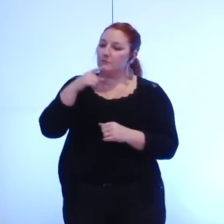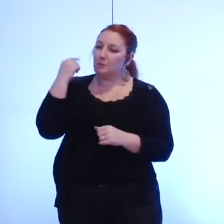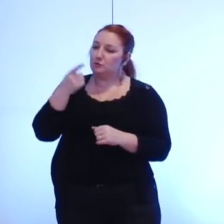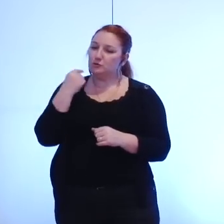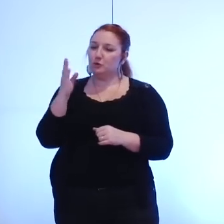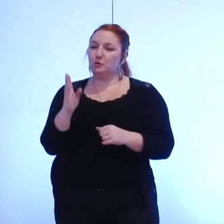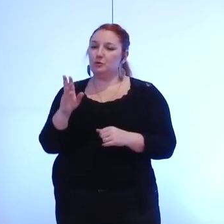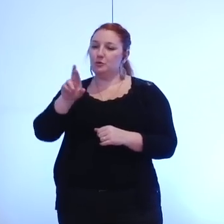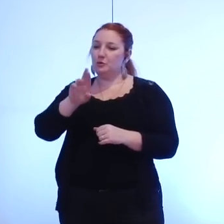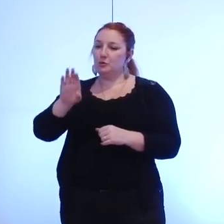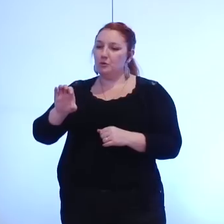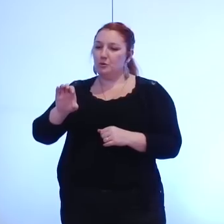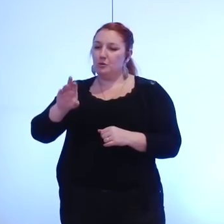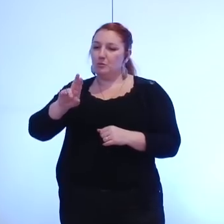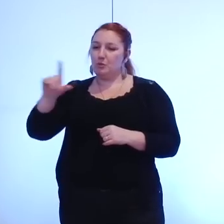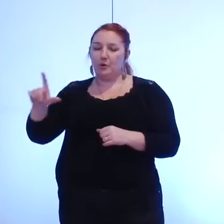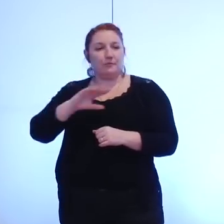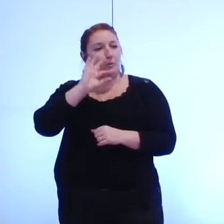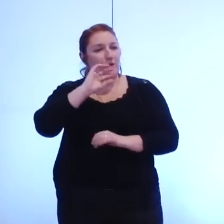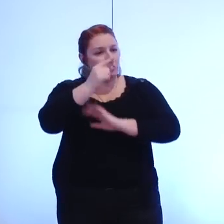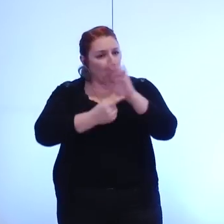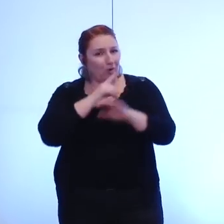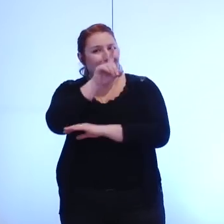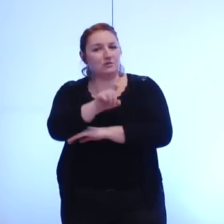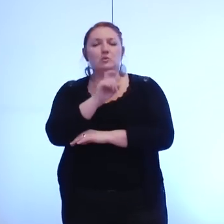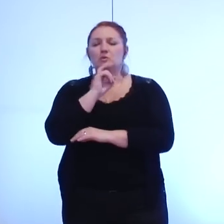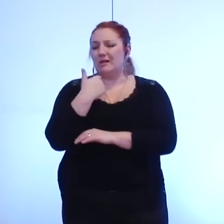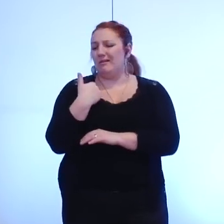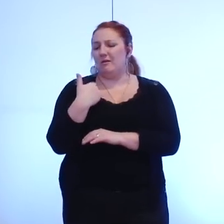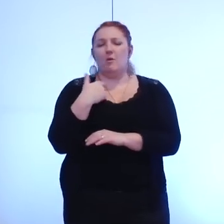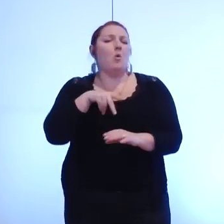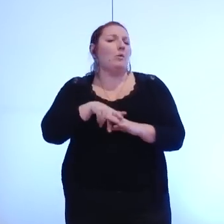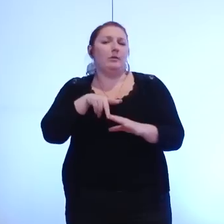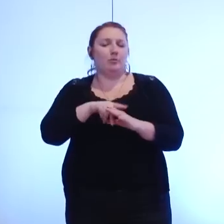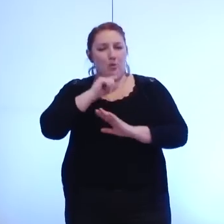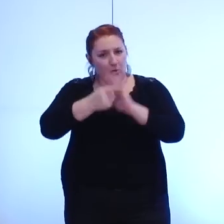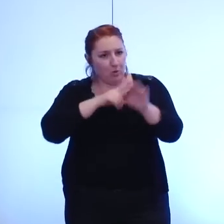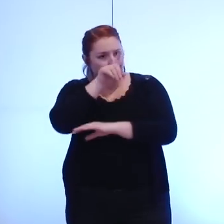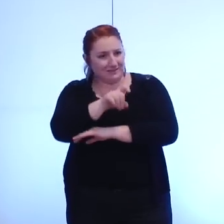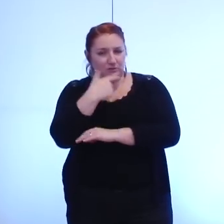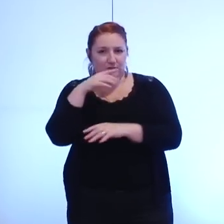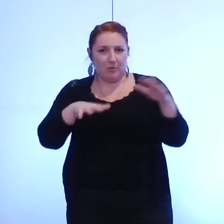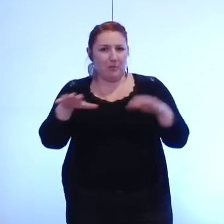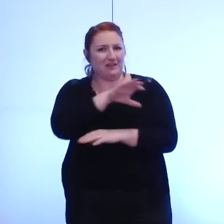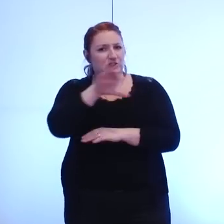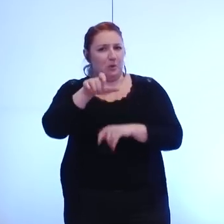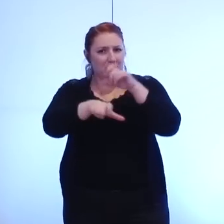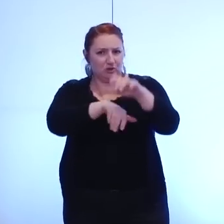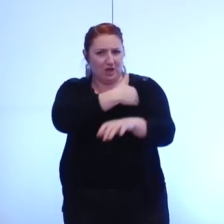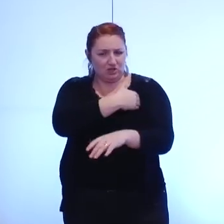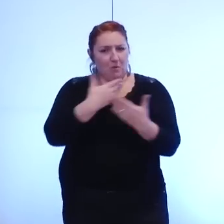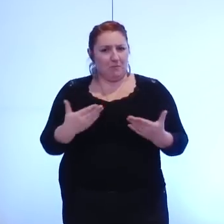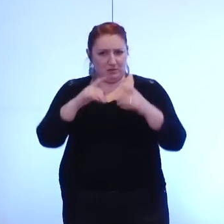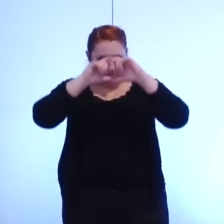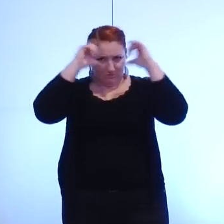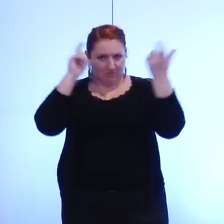monsieur Breuil oui je repose finalement la question que j'ai posée dans mon propos préliminaire donc une centaine d'agents vont exercer maintenant leur